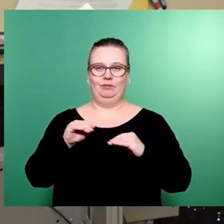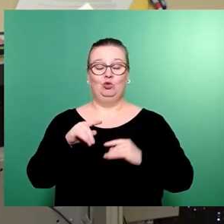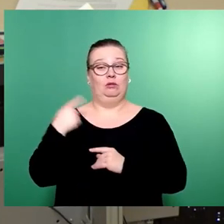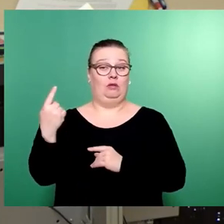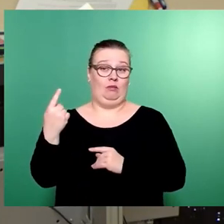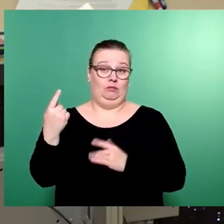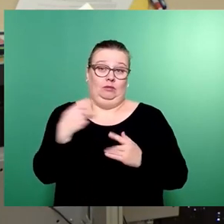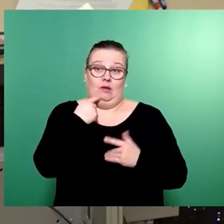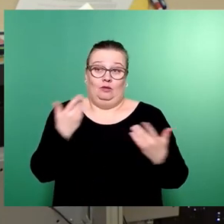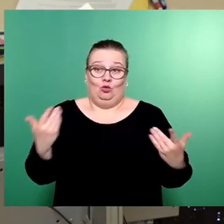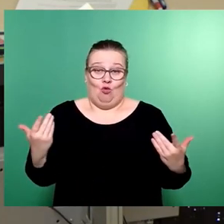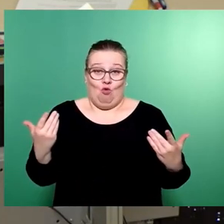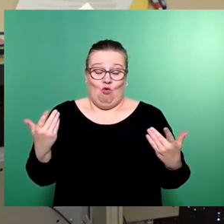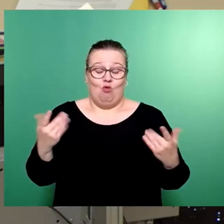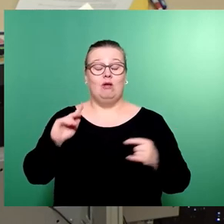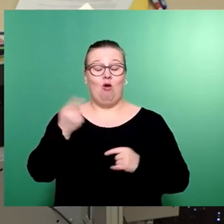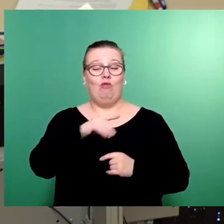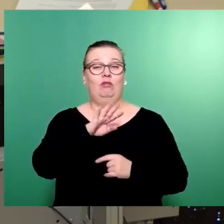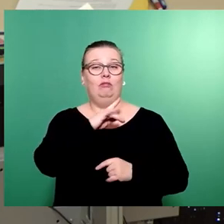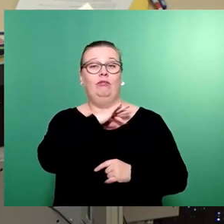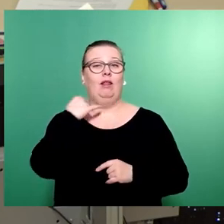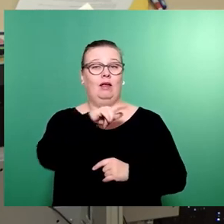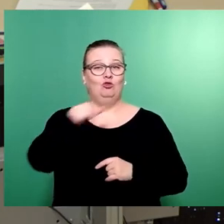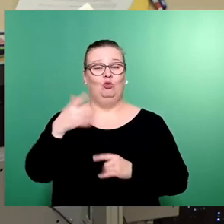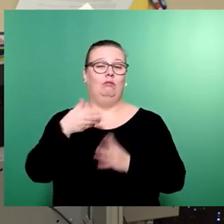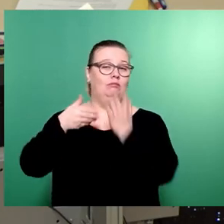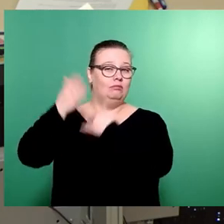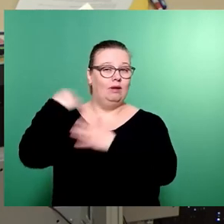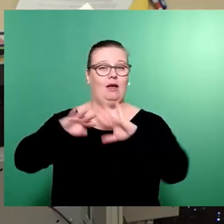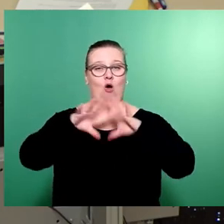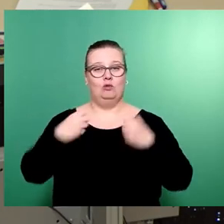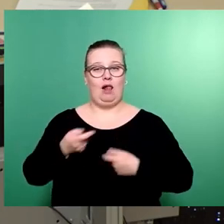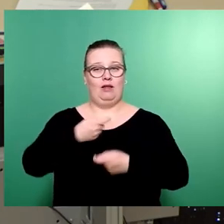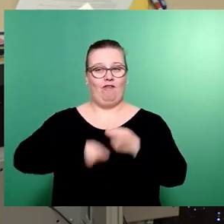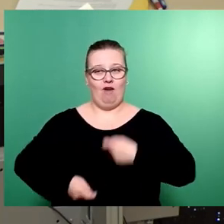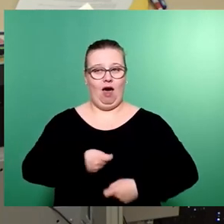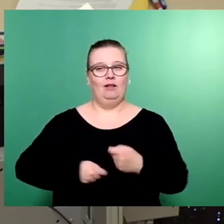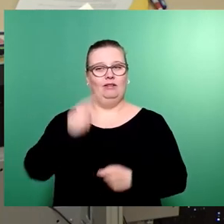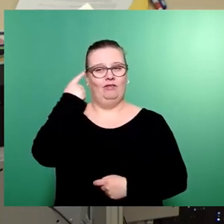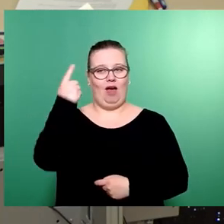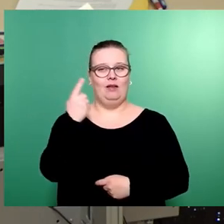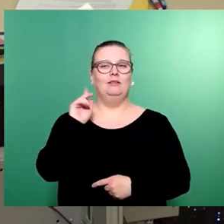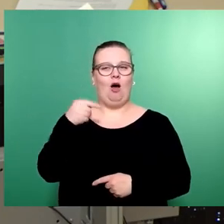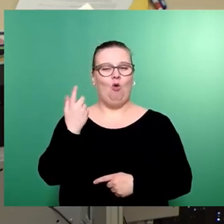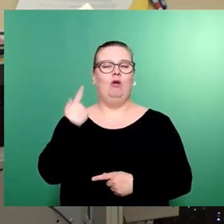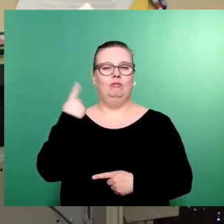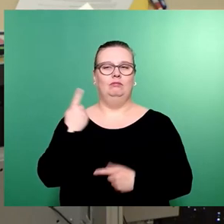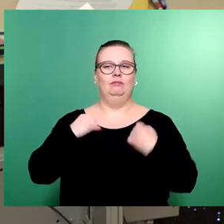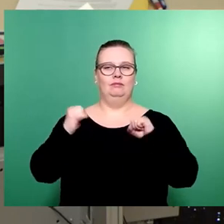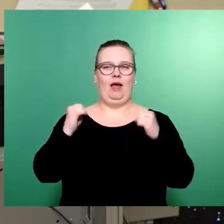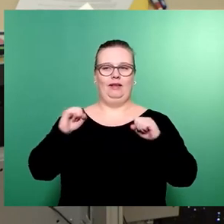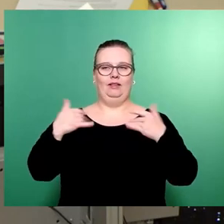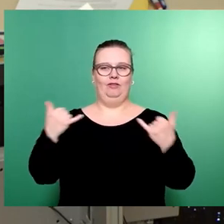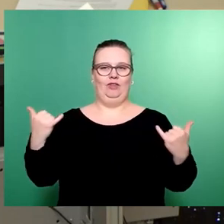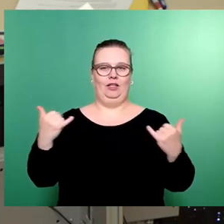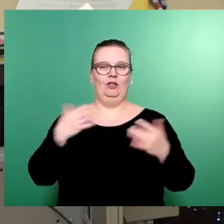genannt und gerade die, die schon länger in der Vergangenheit Haushalte verhandelt haben, kennen sicherlich auch noch das Agieren von Herrn Schmelig. Also